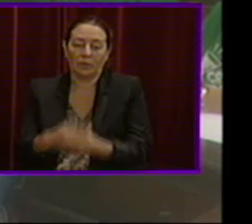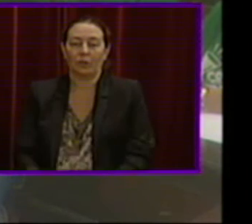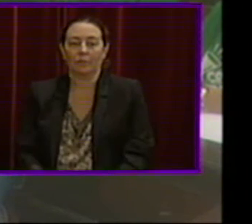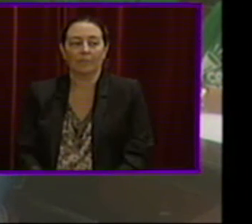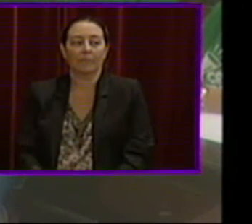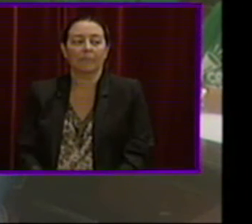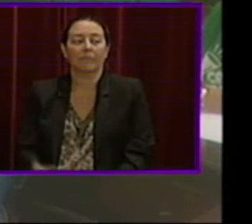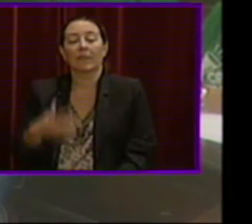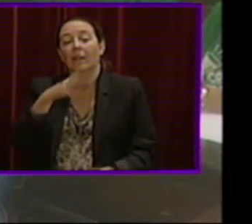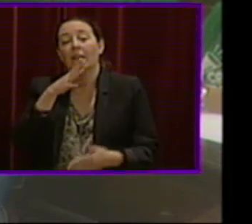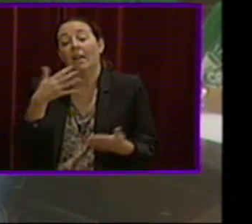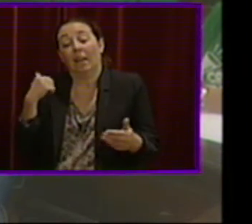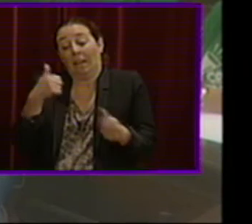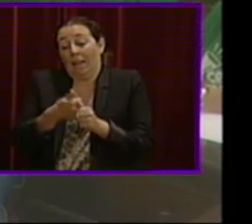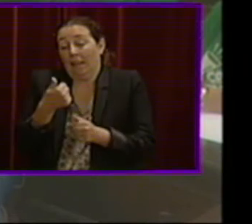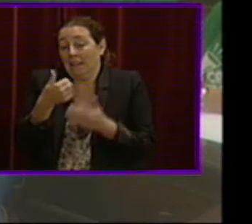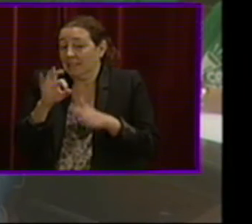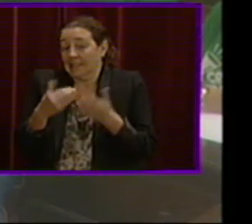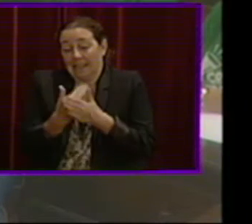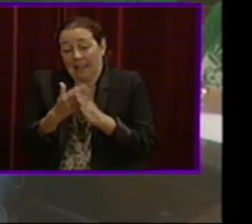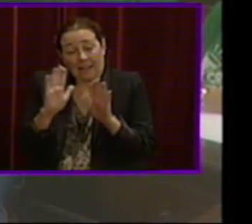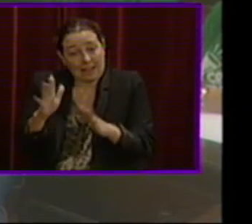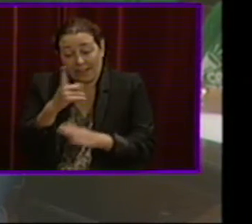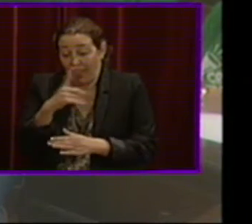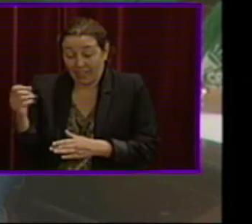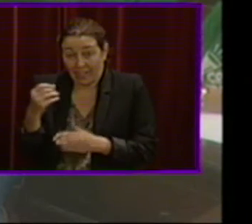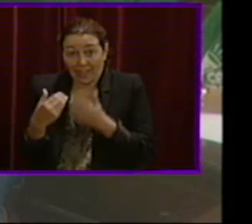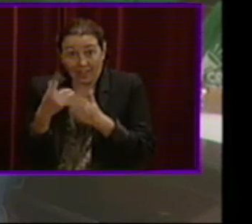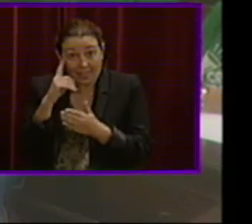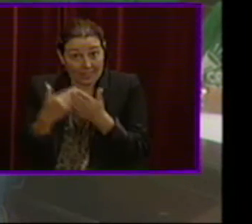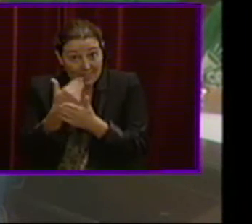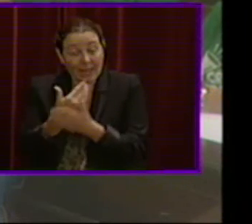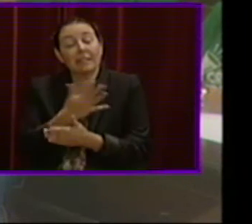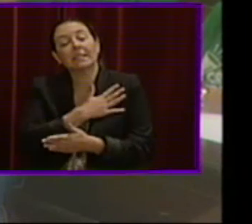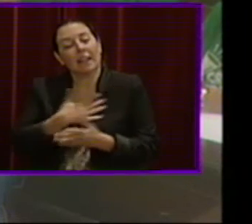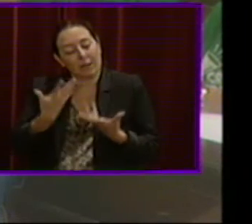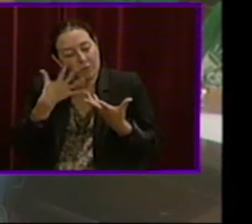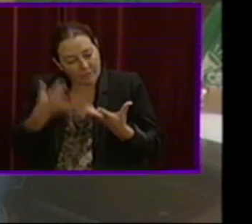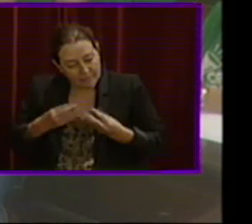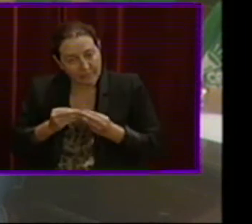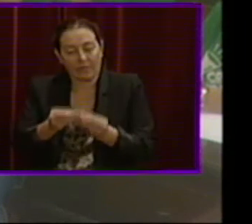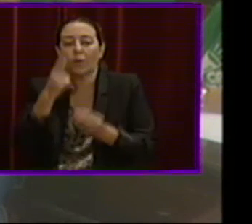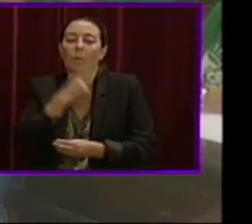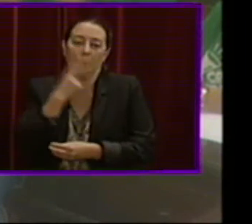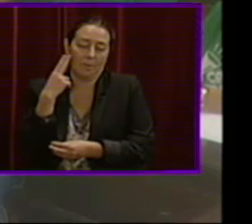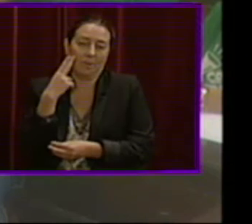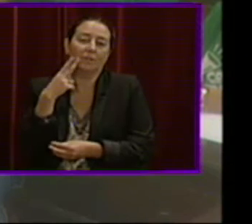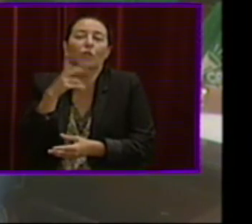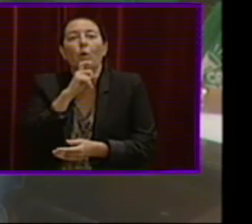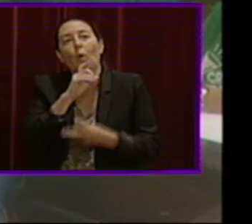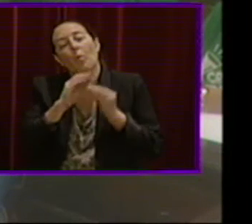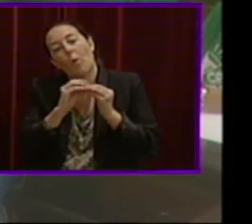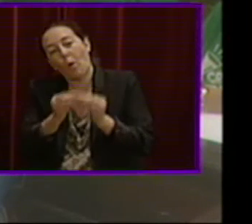Efectivament, estem en 60 dies dins de 100. Esperem poder fer efectiu aquest compromís que tenim adquirit de parlar de com podem solucionar aquesta